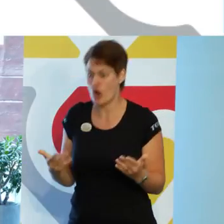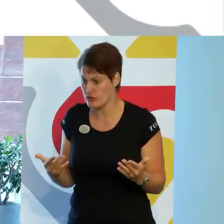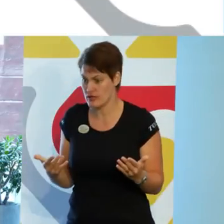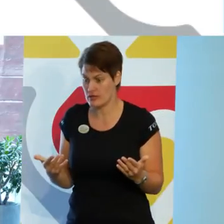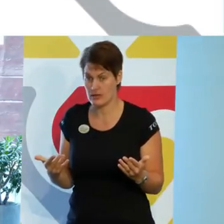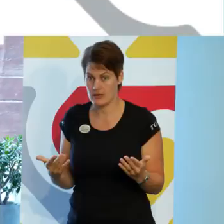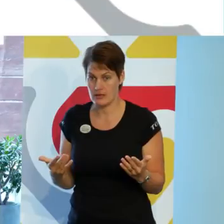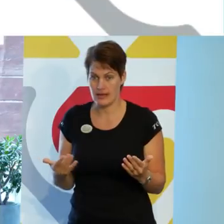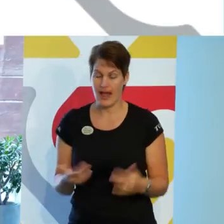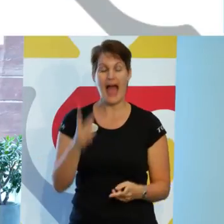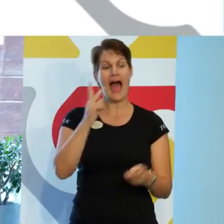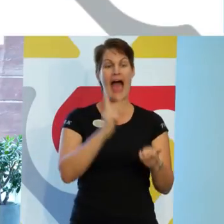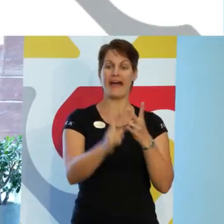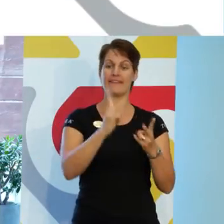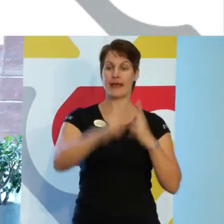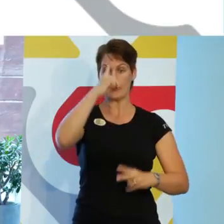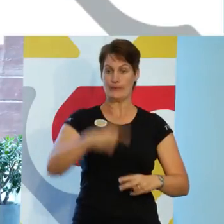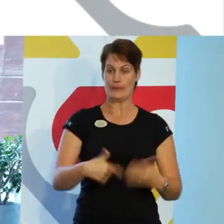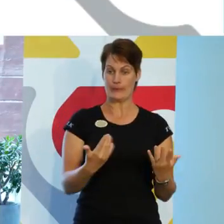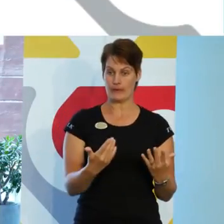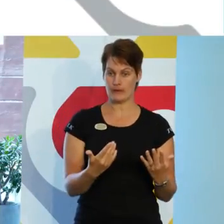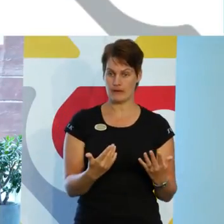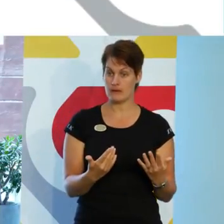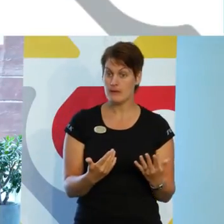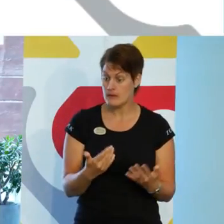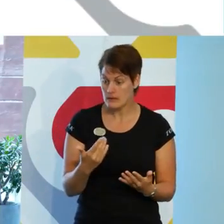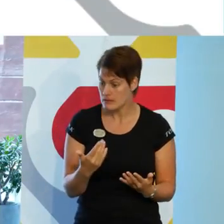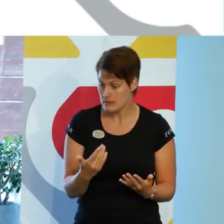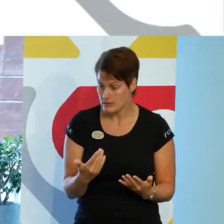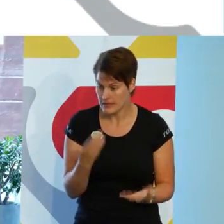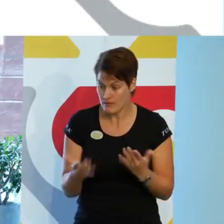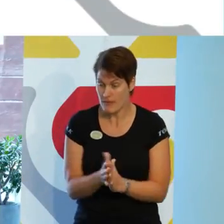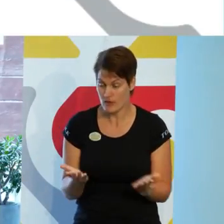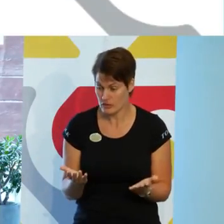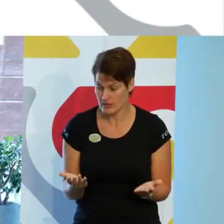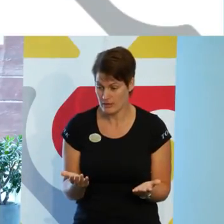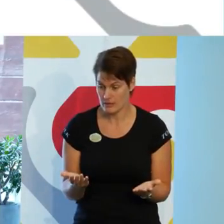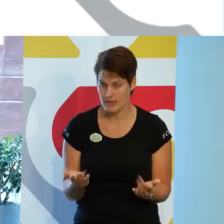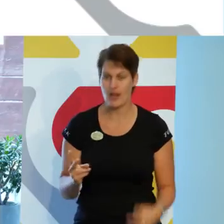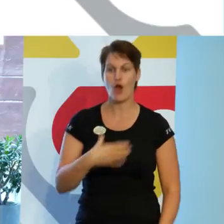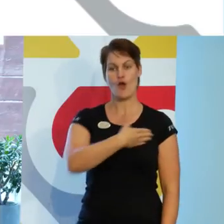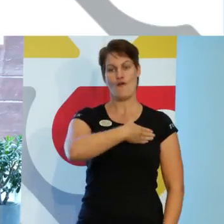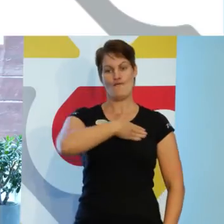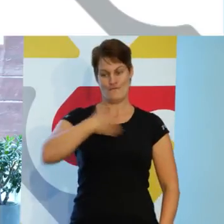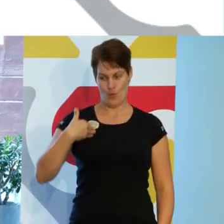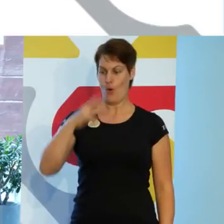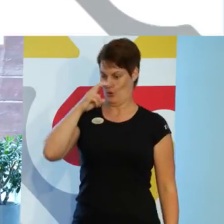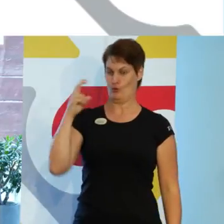Eller andra kulturer. Andra kulturer än. Eller vår syn.